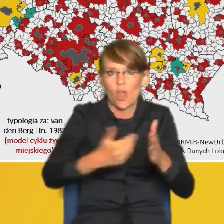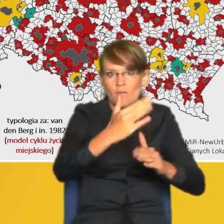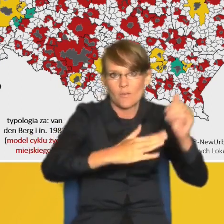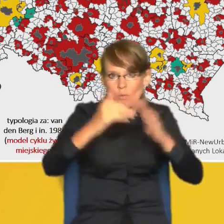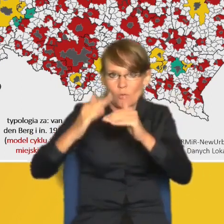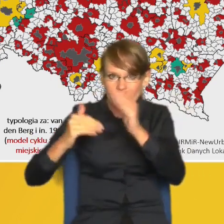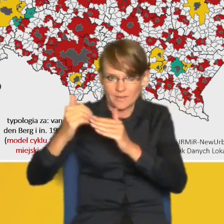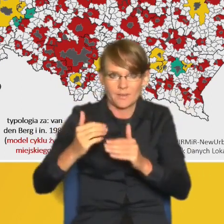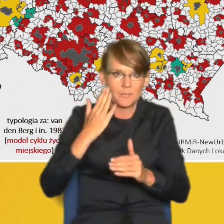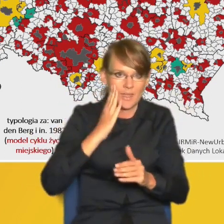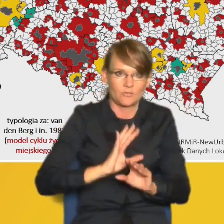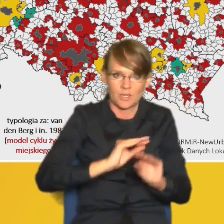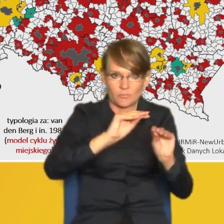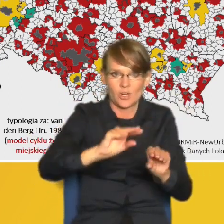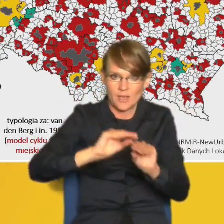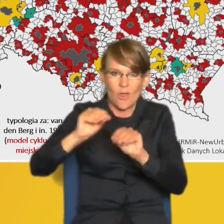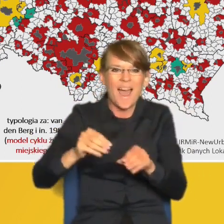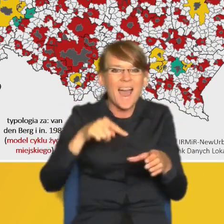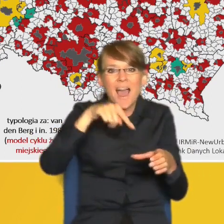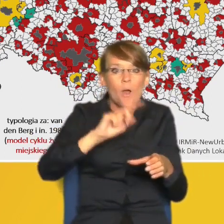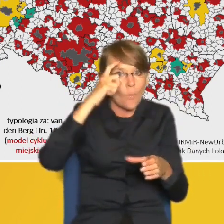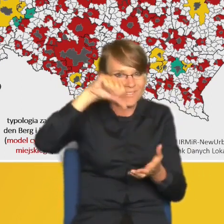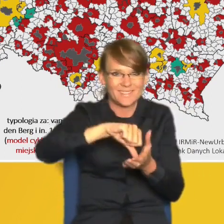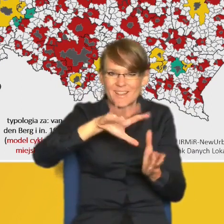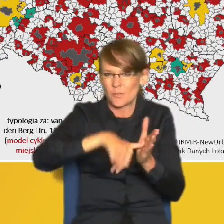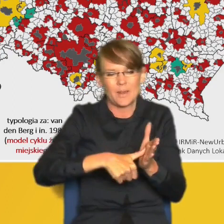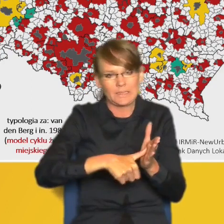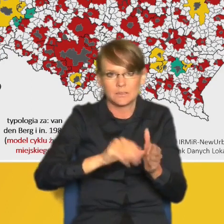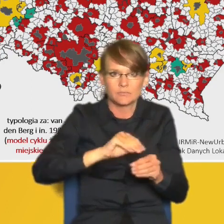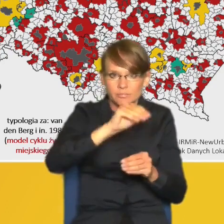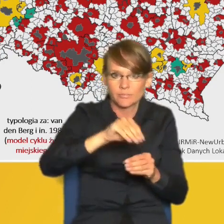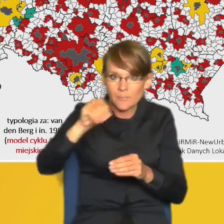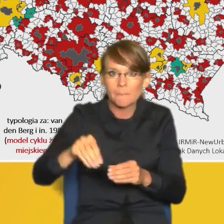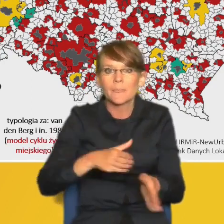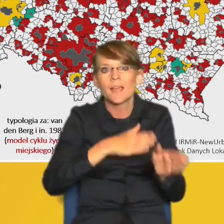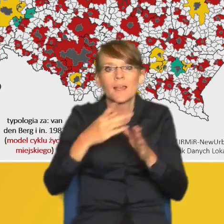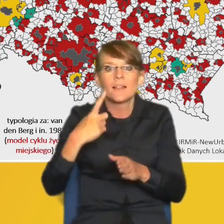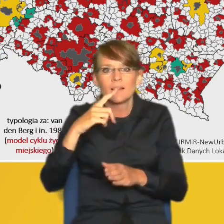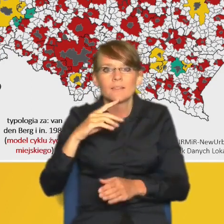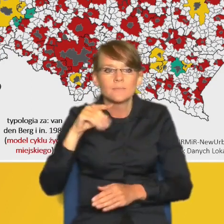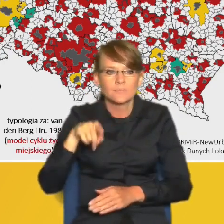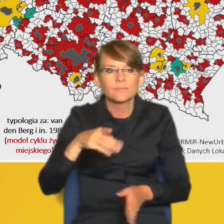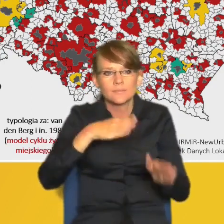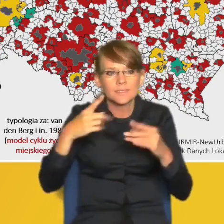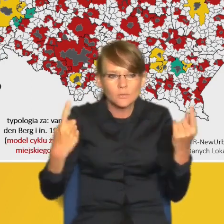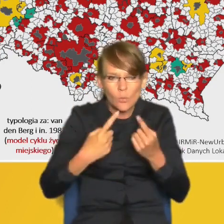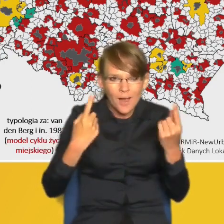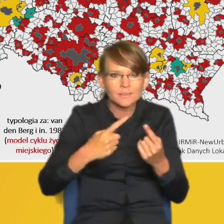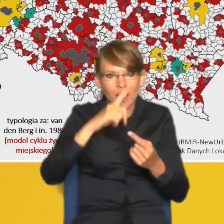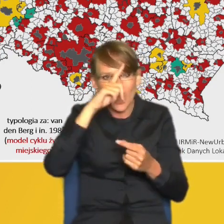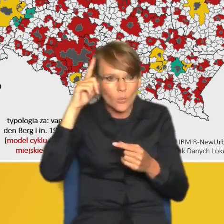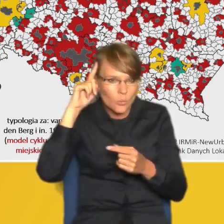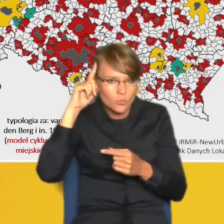Natomiast dezurbanizacji, czyli depopulacji, kurczenia się, wyludniania dynamicznego